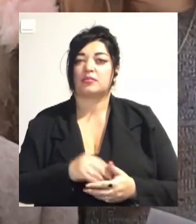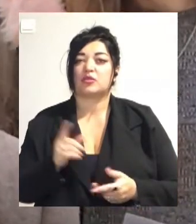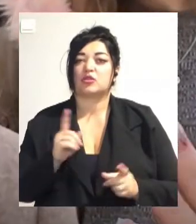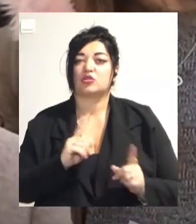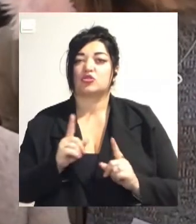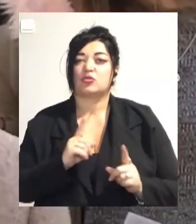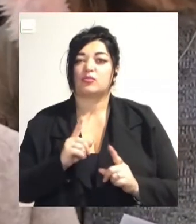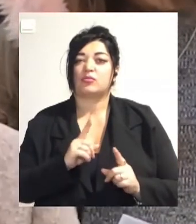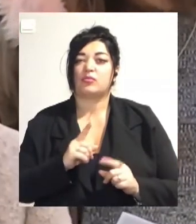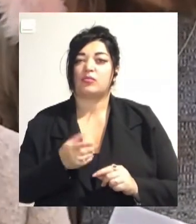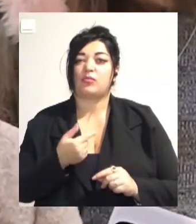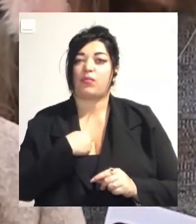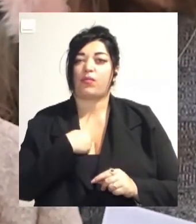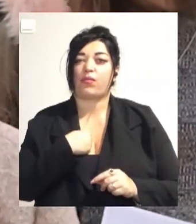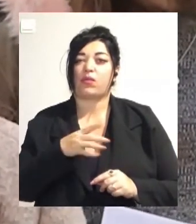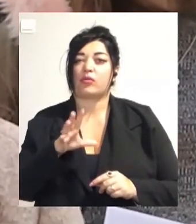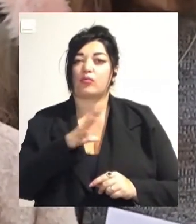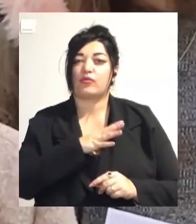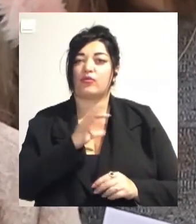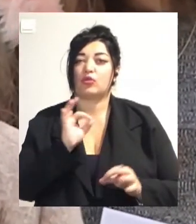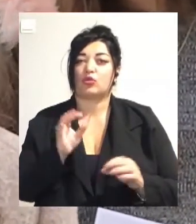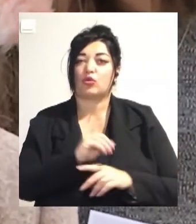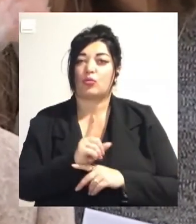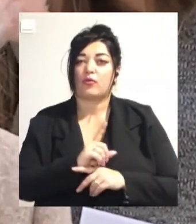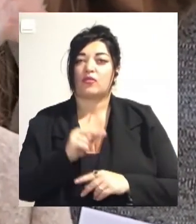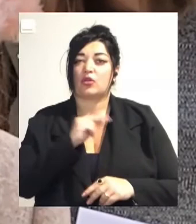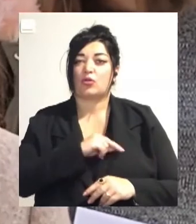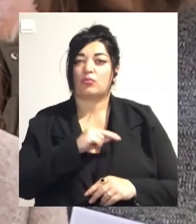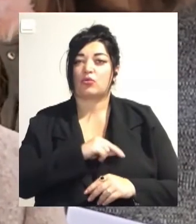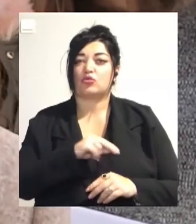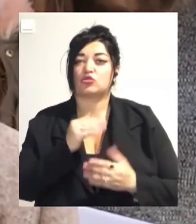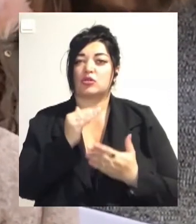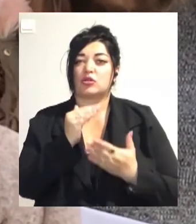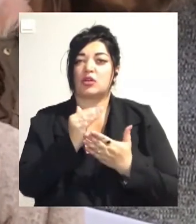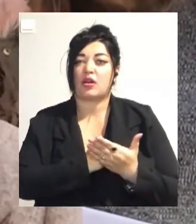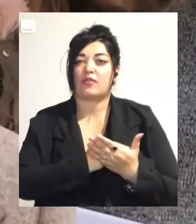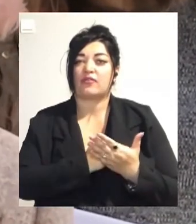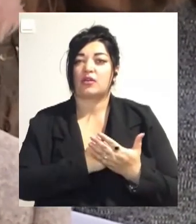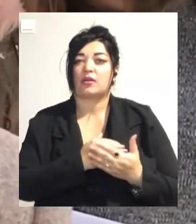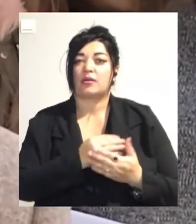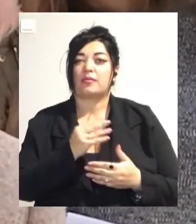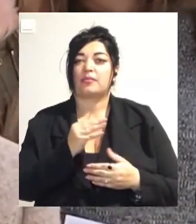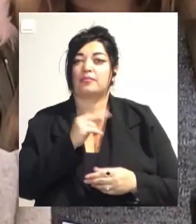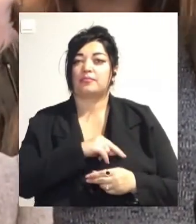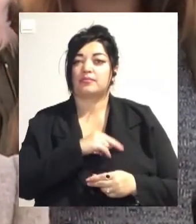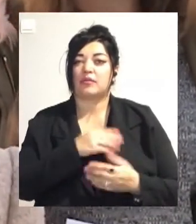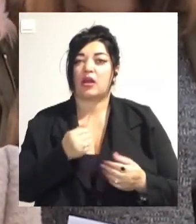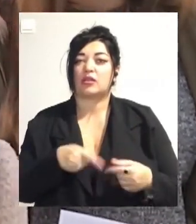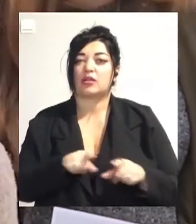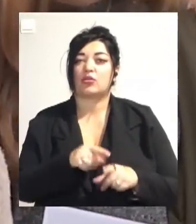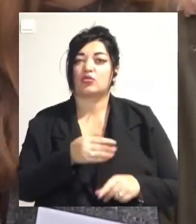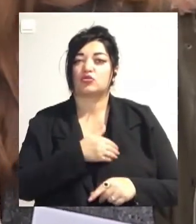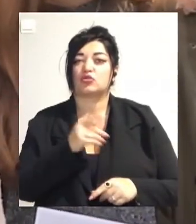мене був нормований робочий графік без перепрацювань. Також я хочу, щоб